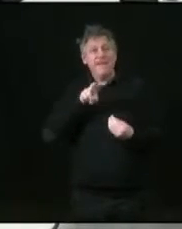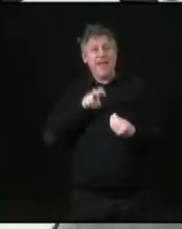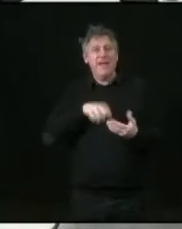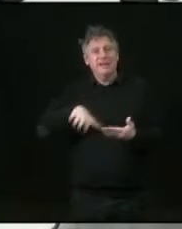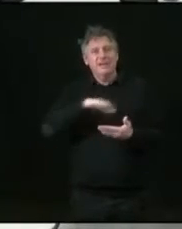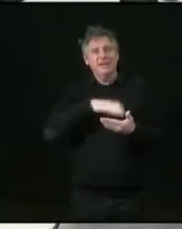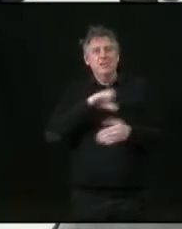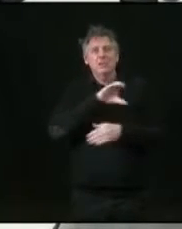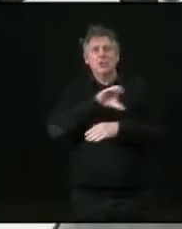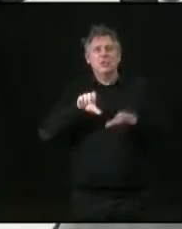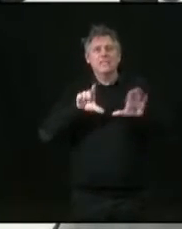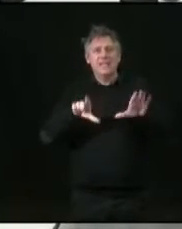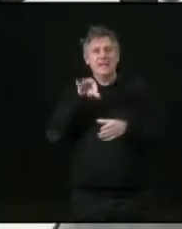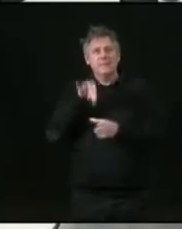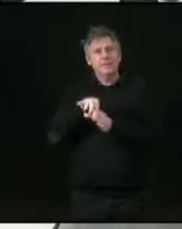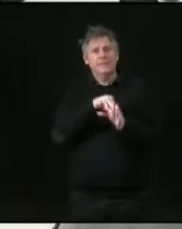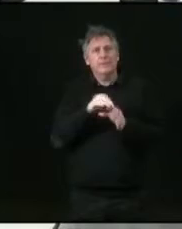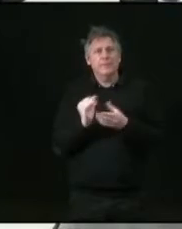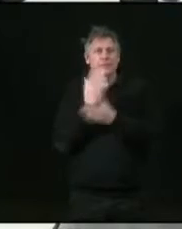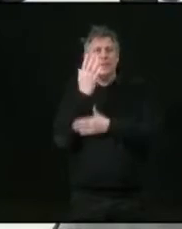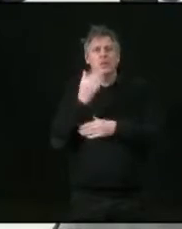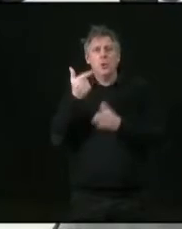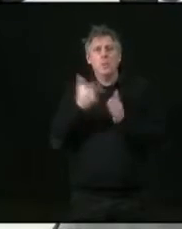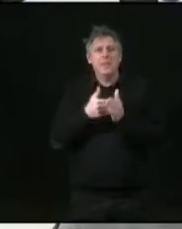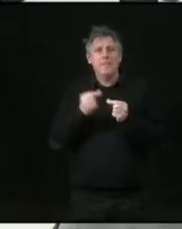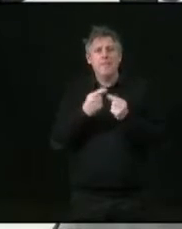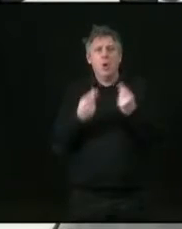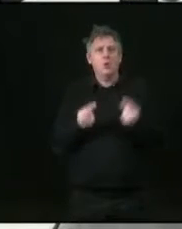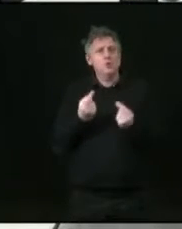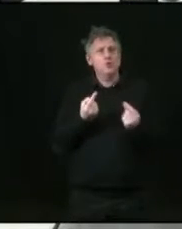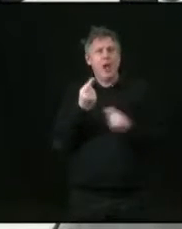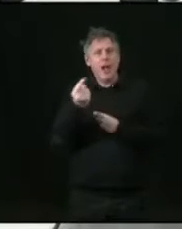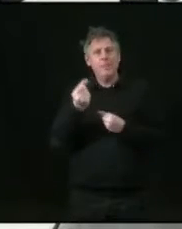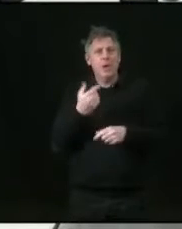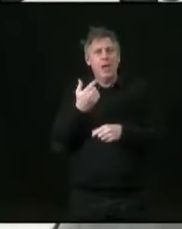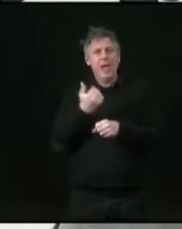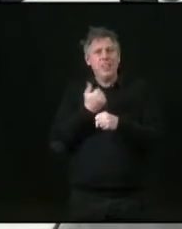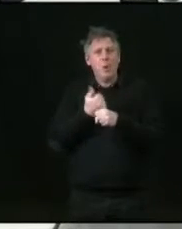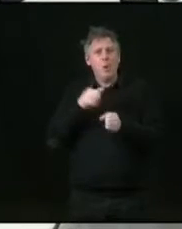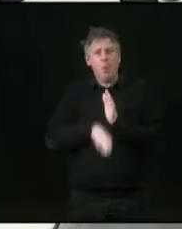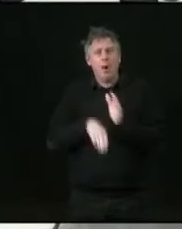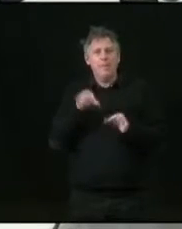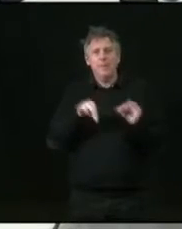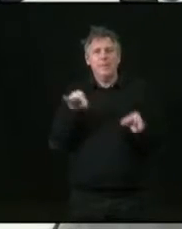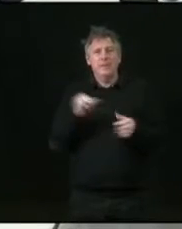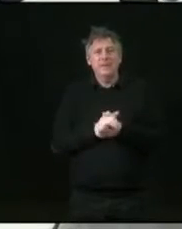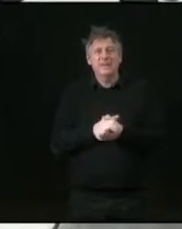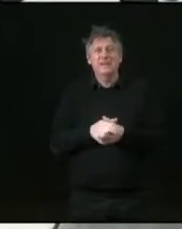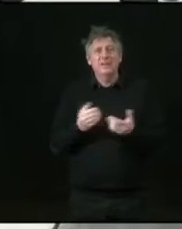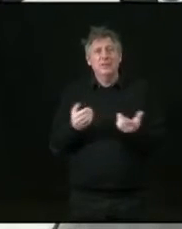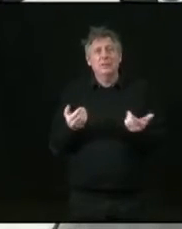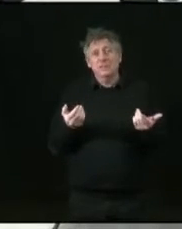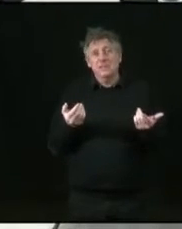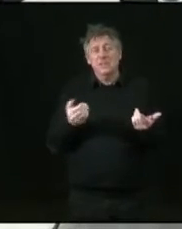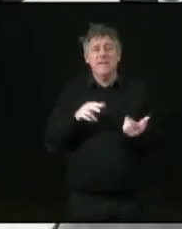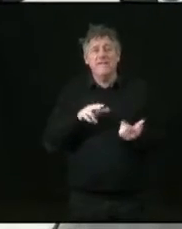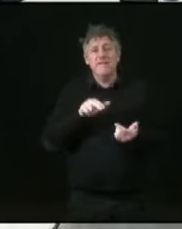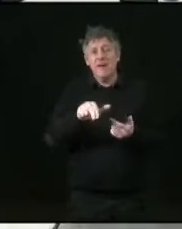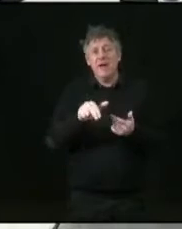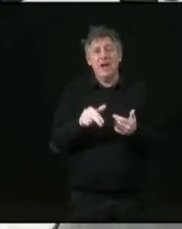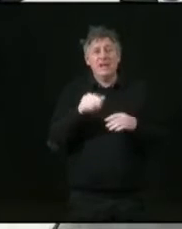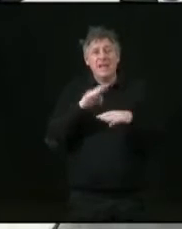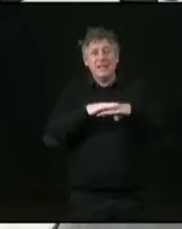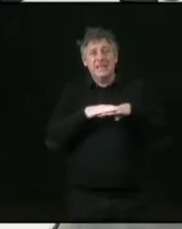été plantés, et 2000 plantes durables ont été plantées en moins d'un an. Des forêts urbaines vont pouvoir voir le jour dans nos